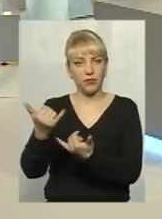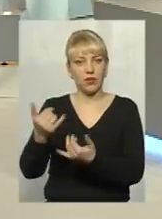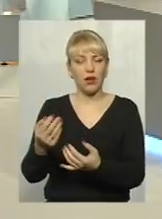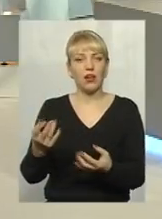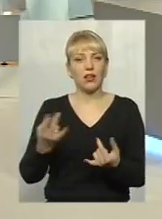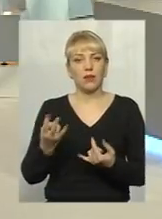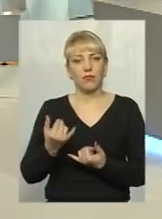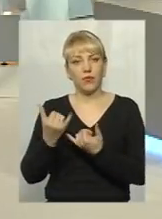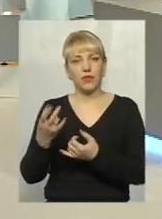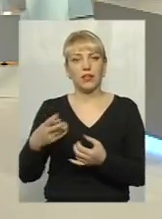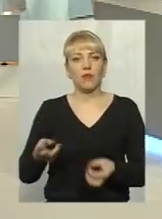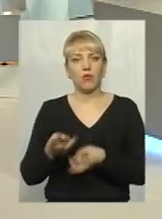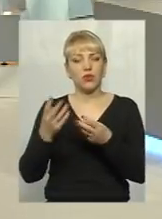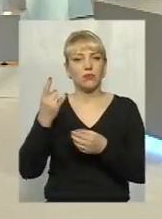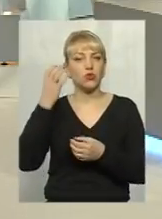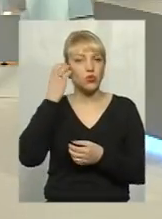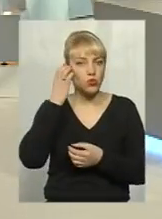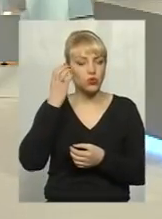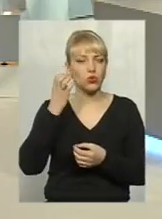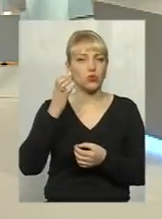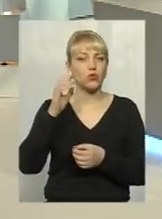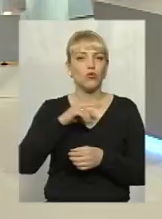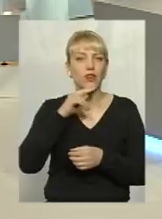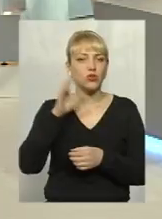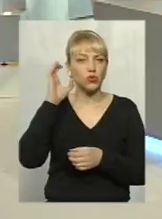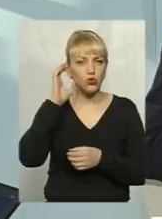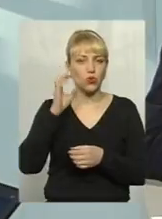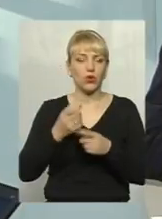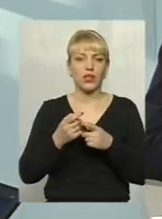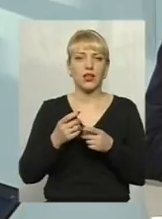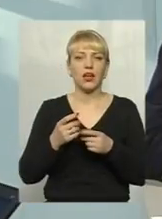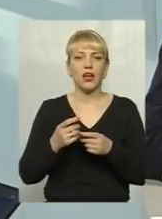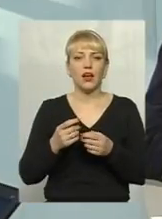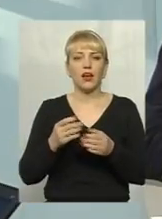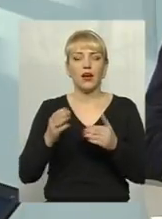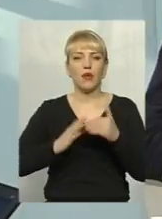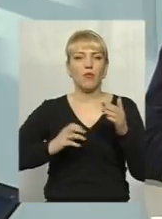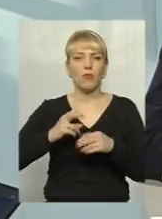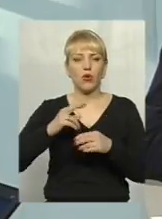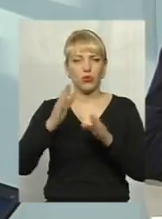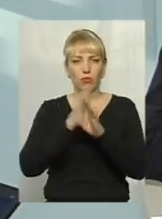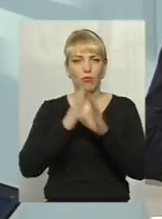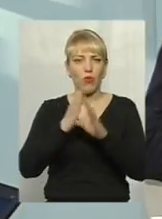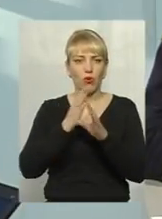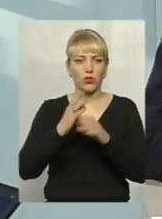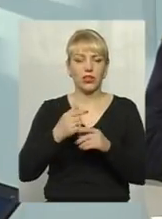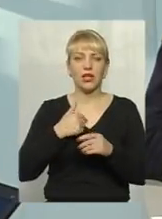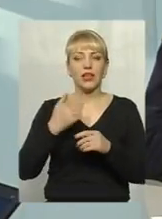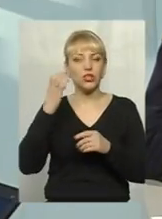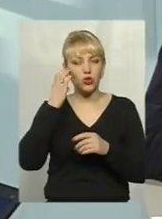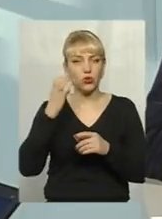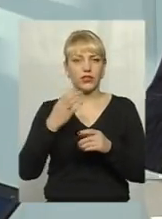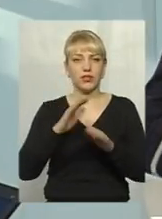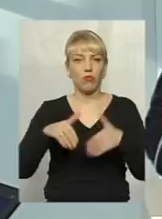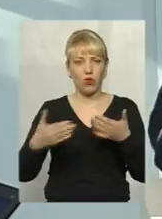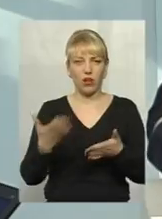прогноз погоди і слідувати тим порадам, які ми даємо і також дають всі інші служби. Не виїжджати. Це перший